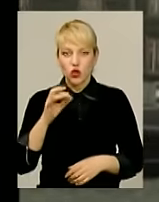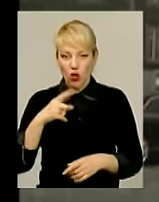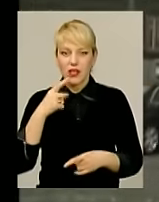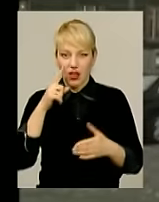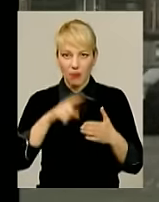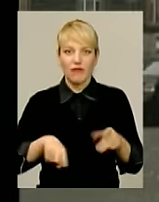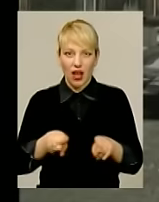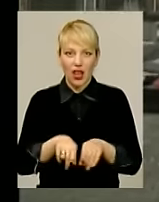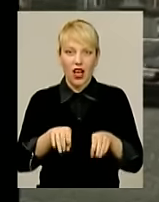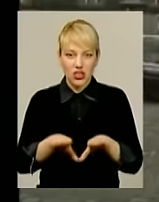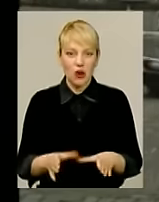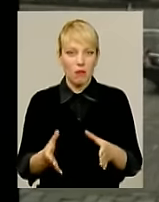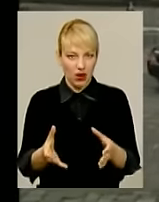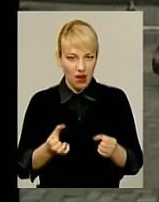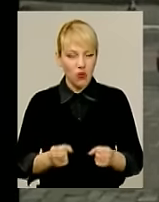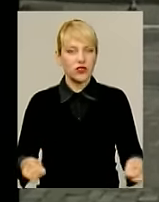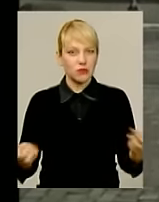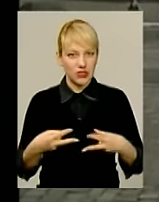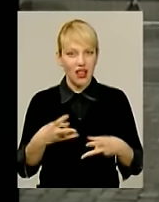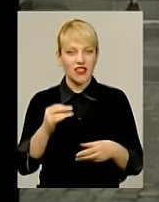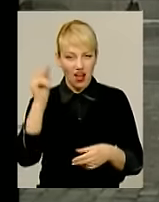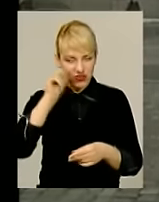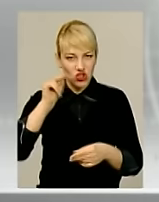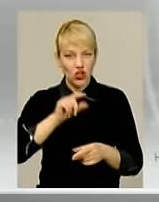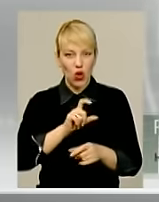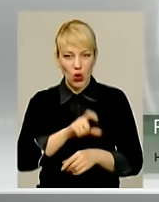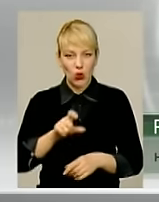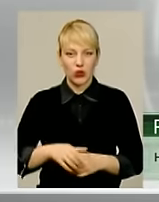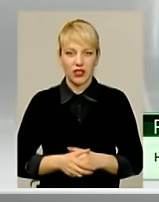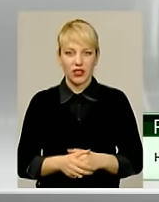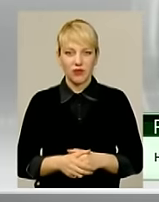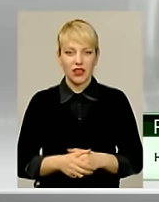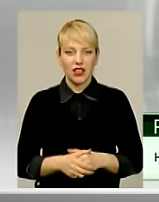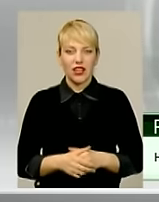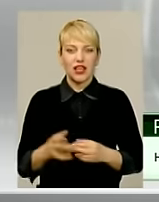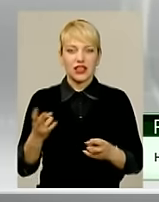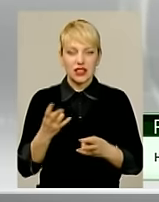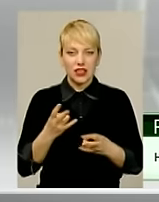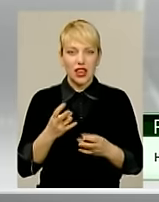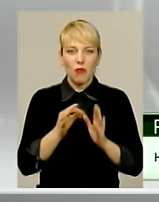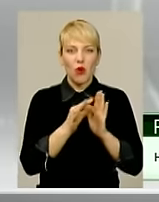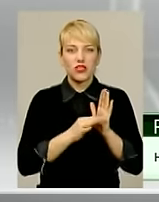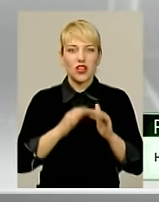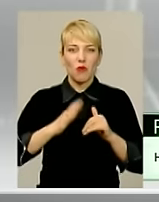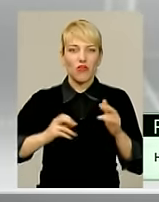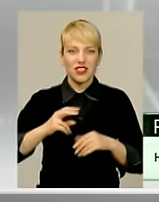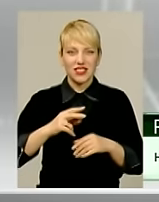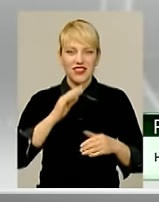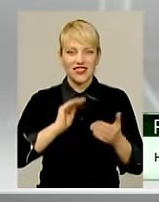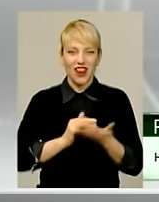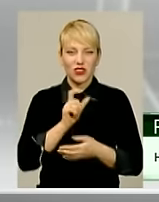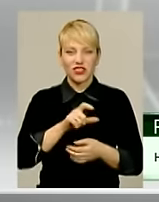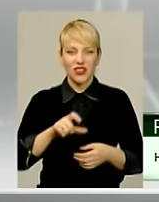таке рішення приймають, цитую, спеціально навчені люди. Треба оцінювати професійні якості людини, для того є